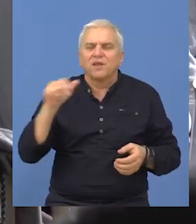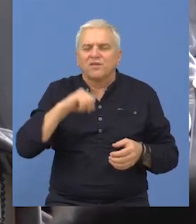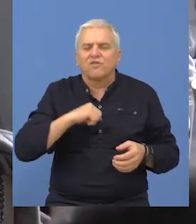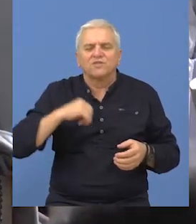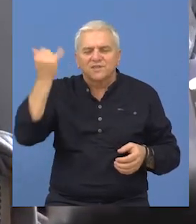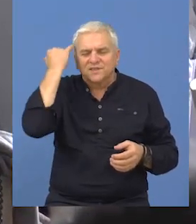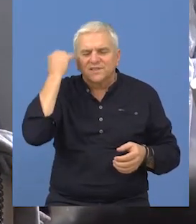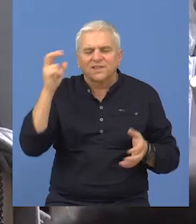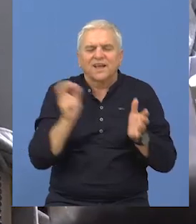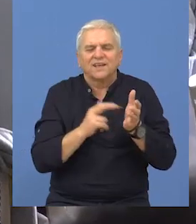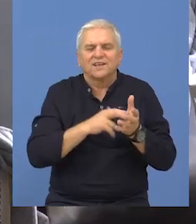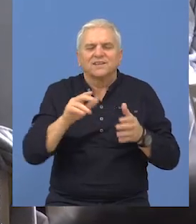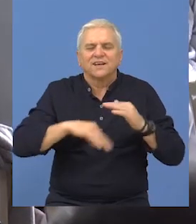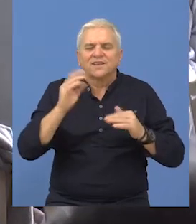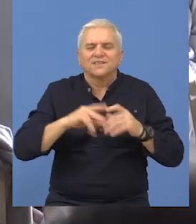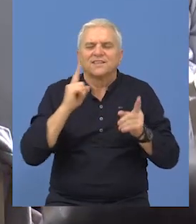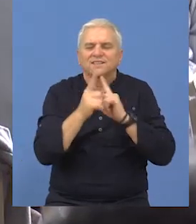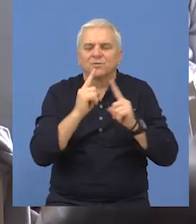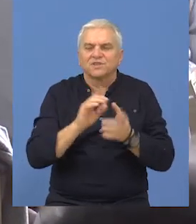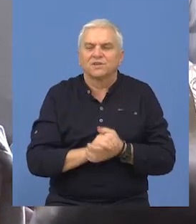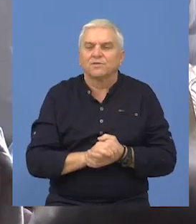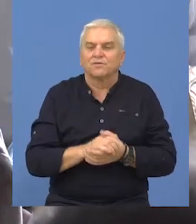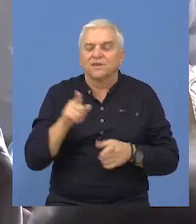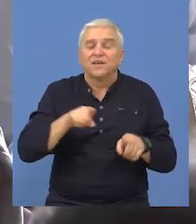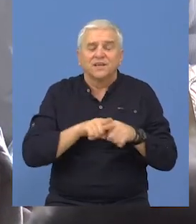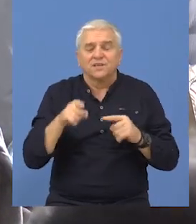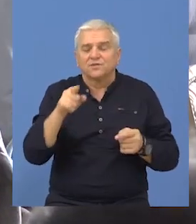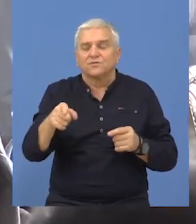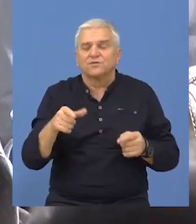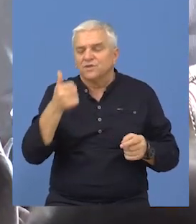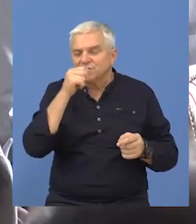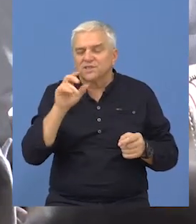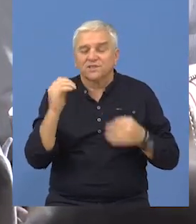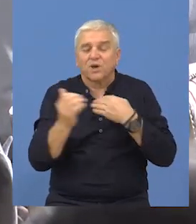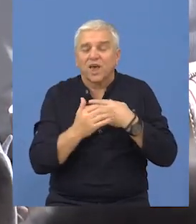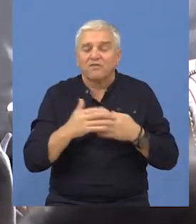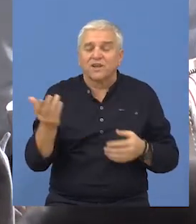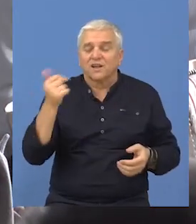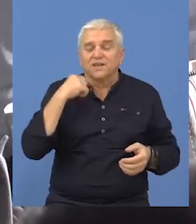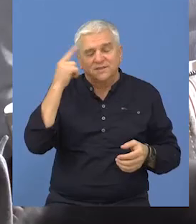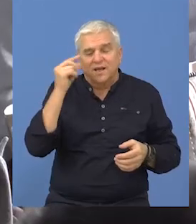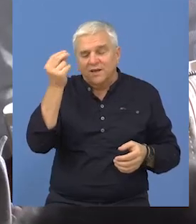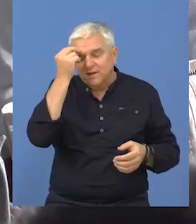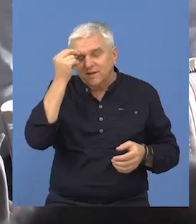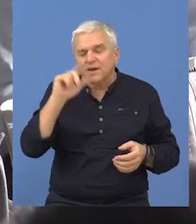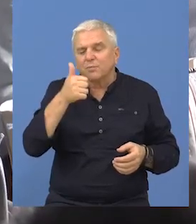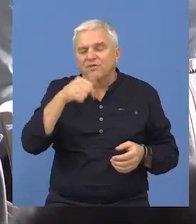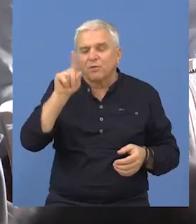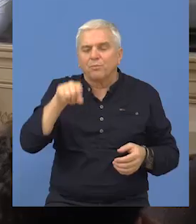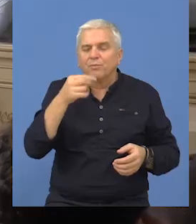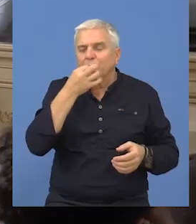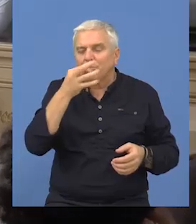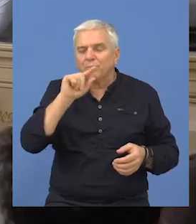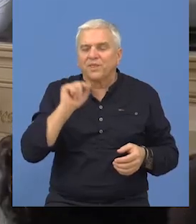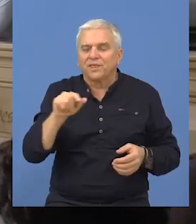od pokresnog sekretarijata za energijskih urađenarstva i saopreća. Također, ono što smo najavili, sećate se, prvo